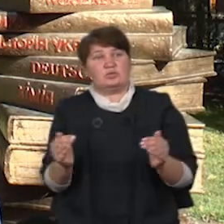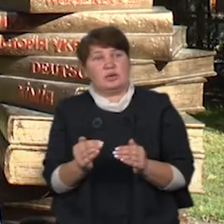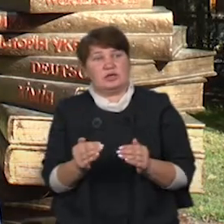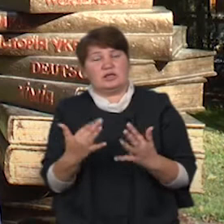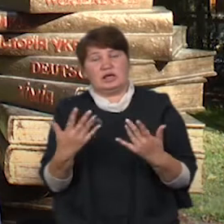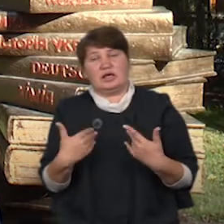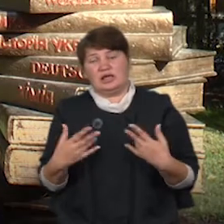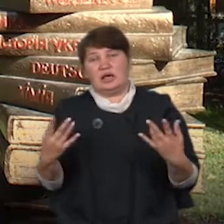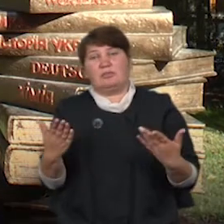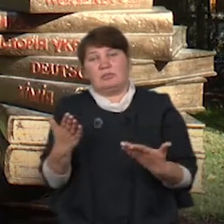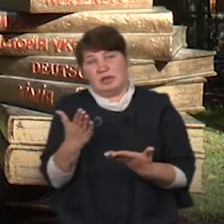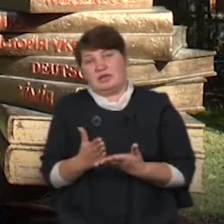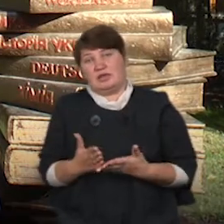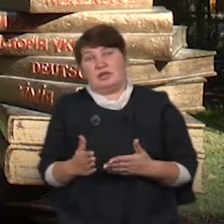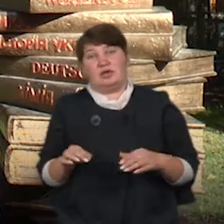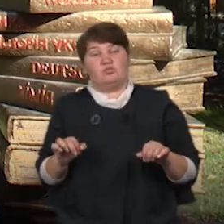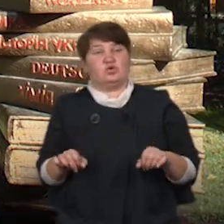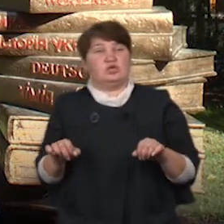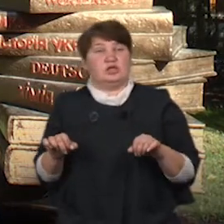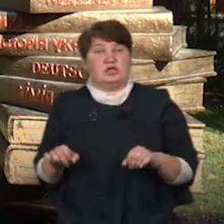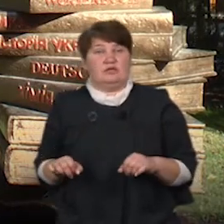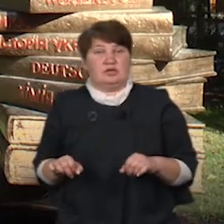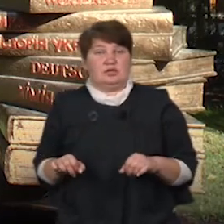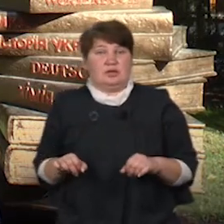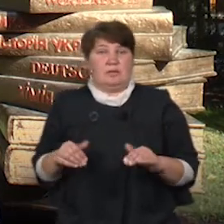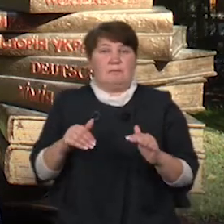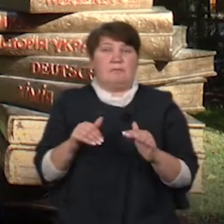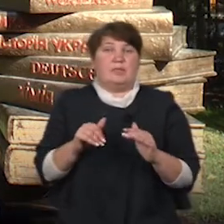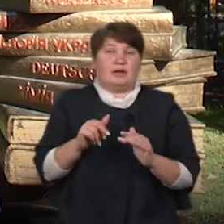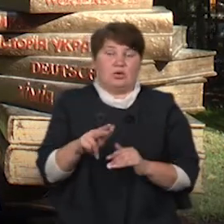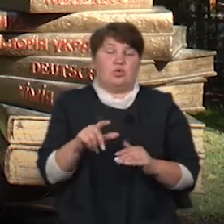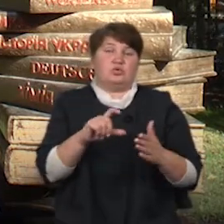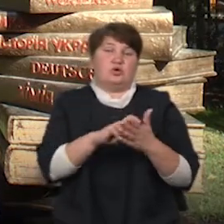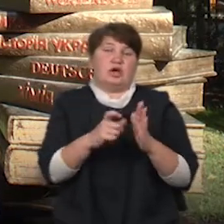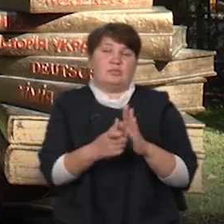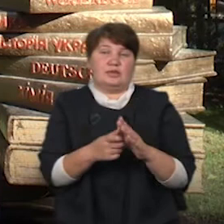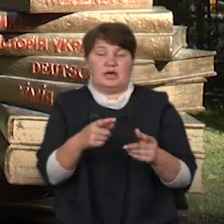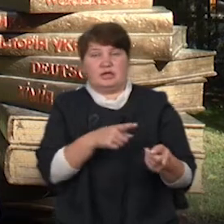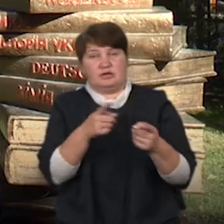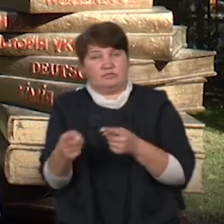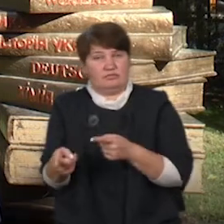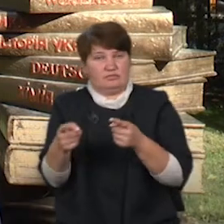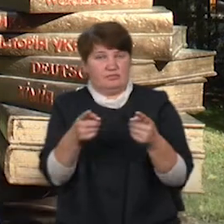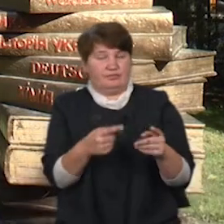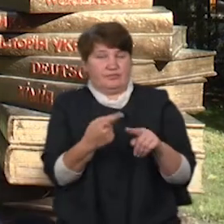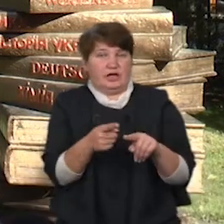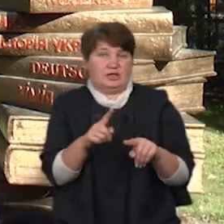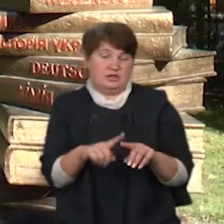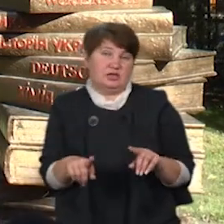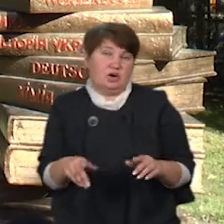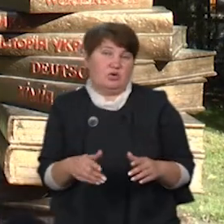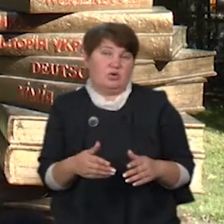нам задавало можливість, переходу учнів з кабінетів начальних в кабінет. Для цього ми, скажімо,